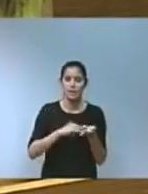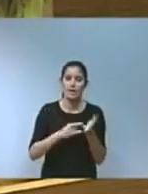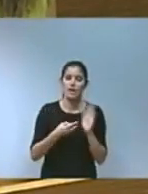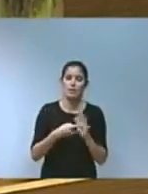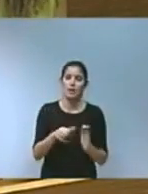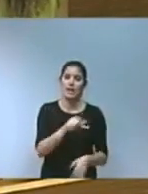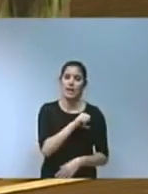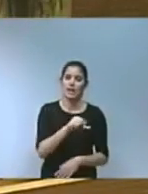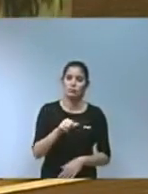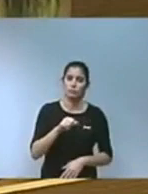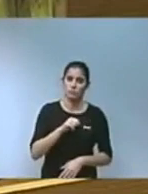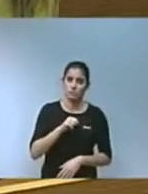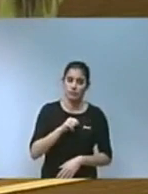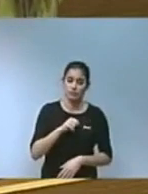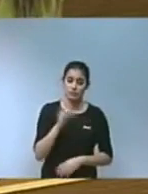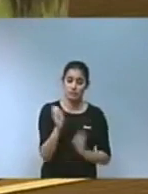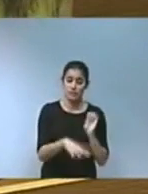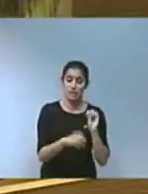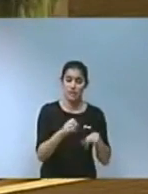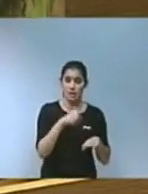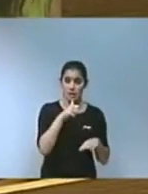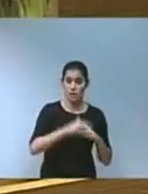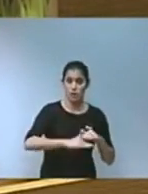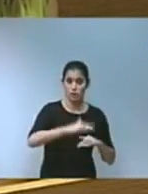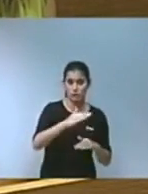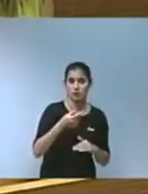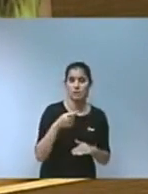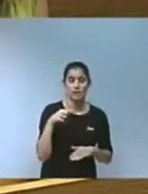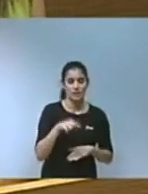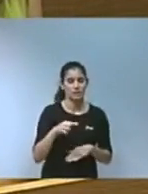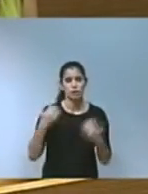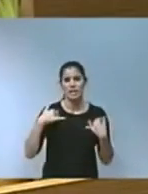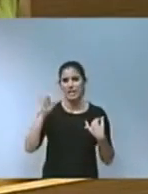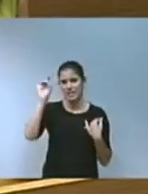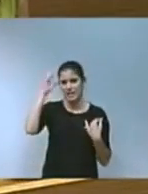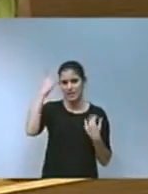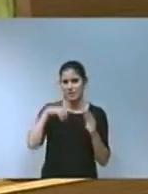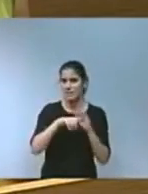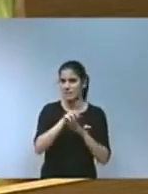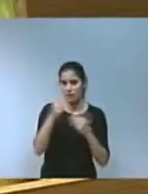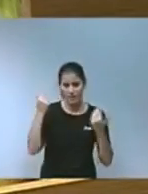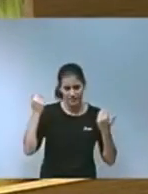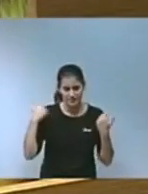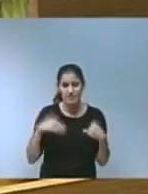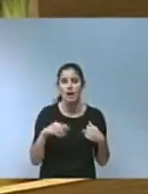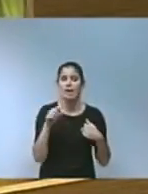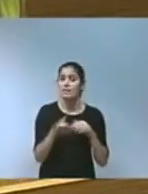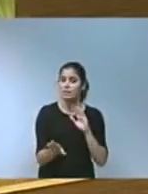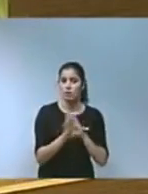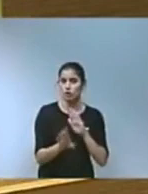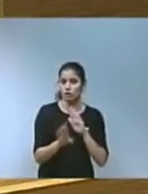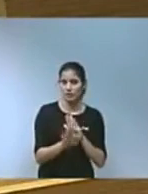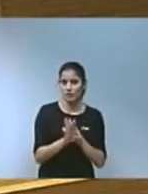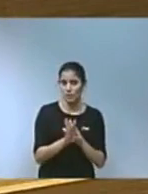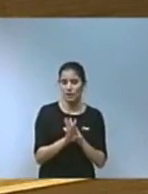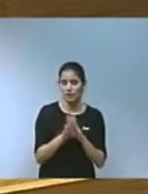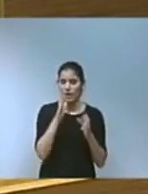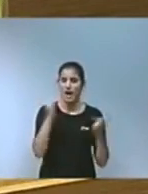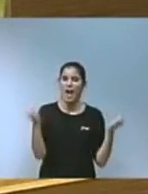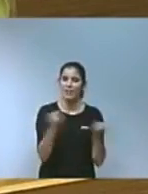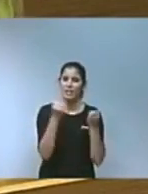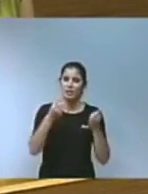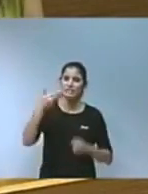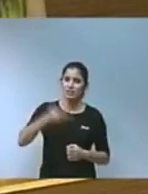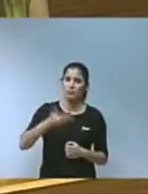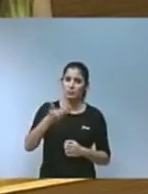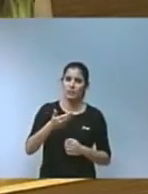Seixetat d'Abocadors. Ja hi ha iniciatives desenvolupades i estes les que continuaran engegaran accions d'important impacte